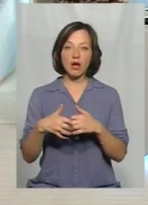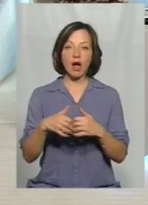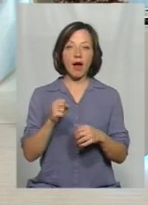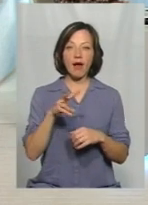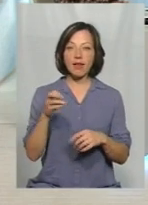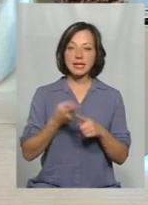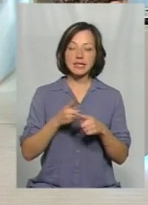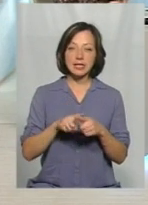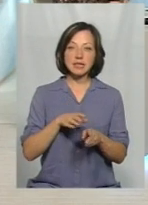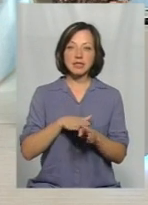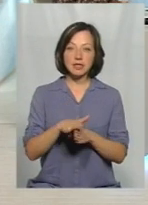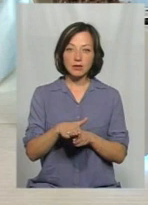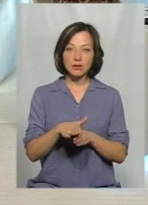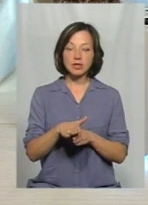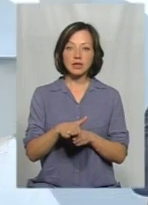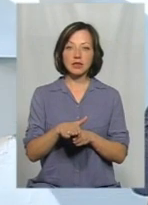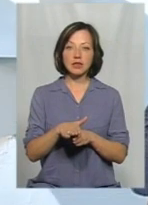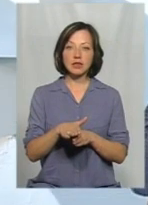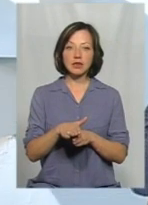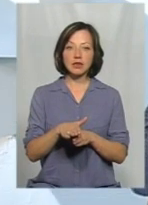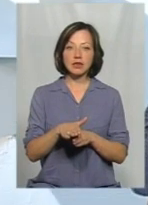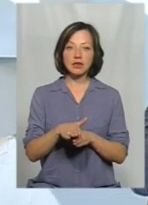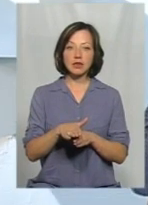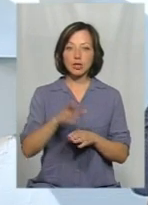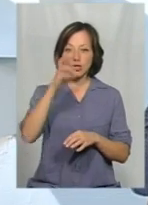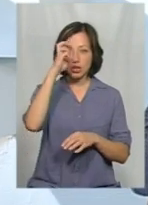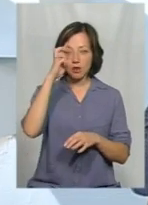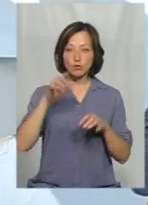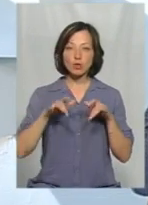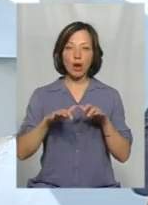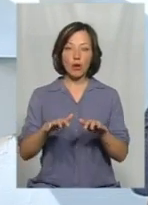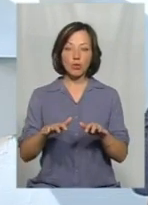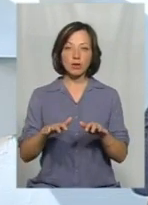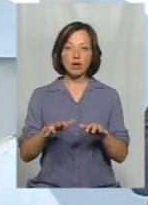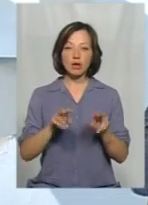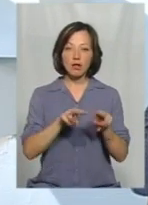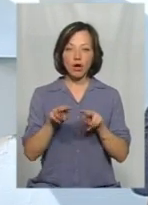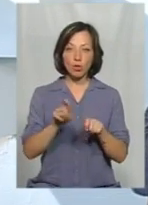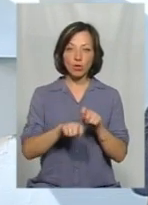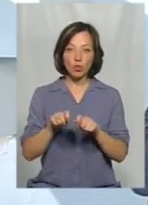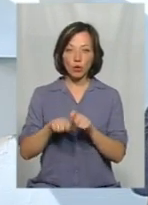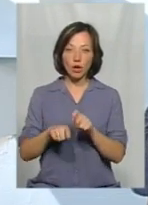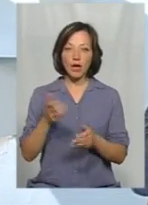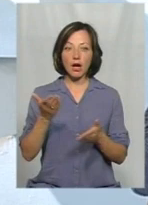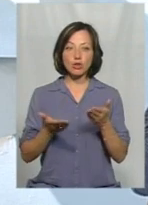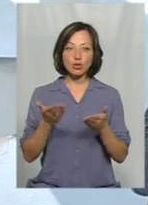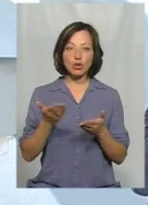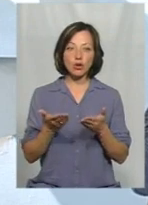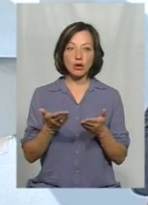Але це здійснюється, виявляється при державному заході нагляду контролю. Якщо